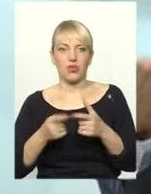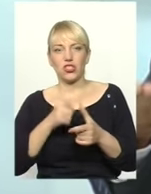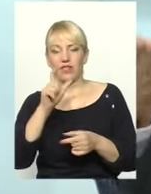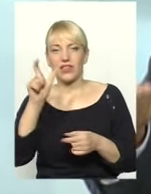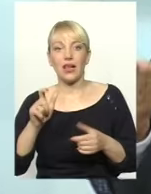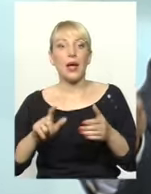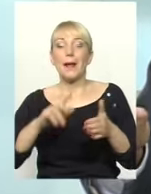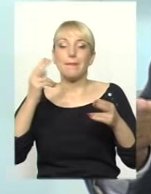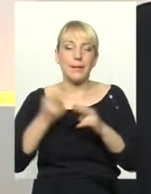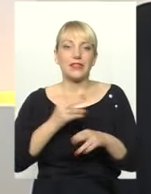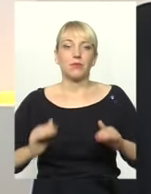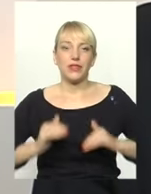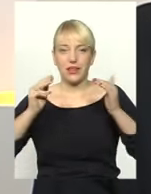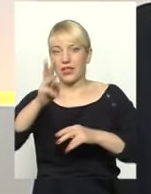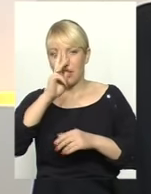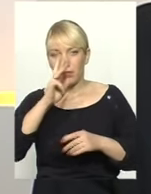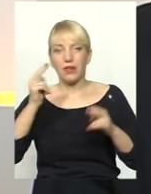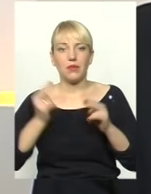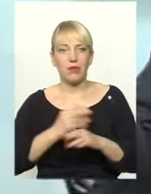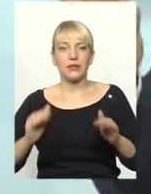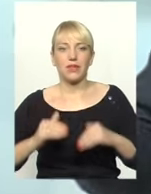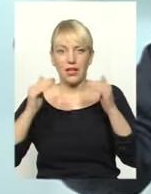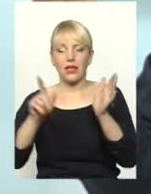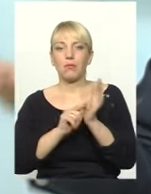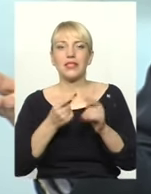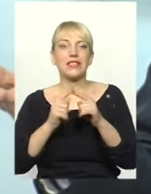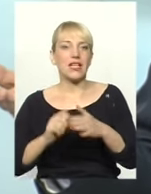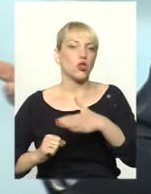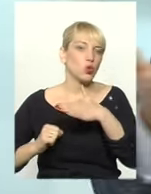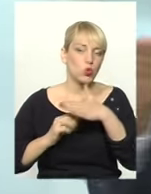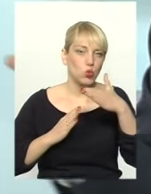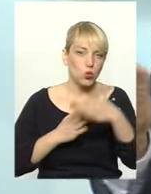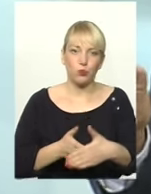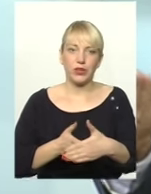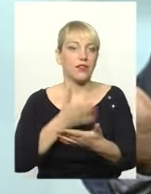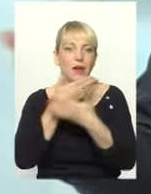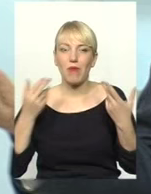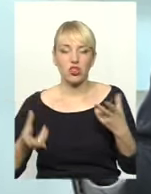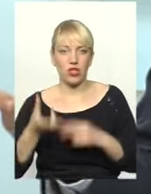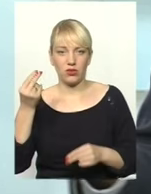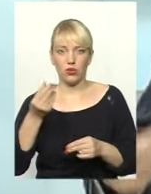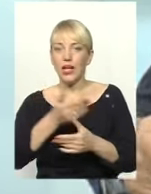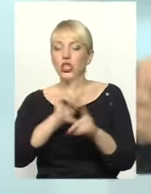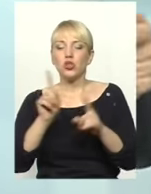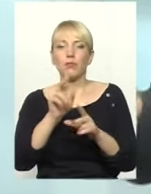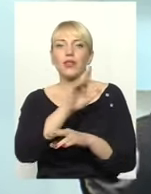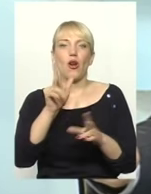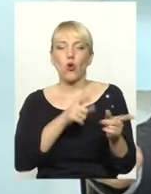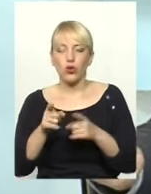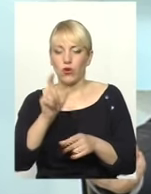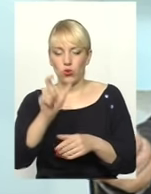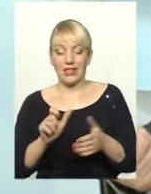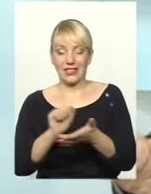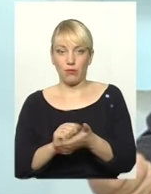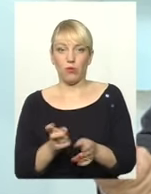підняття рівню зарплатної плати, без підняття пенсій, це втупіковий варіант. Немає шансу. Щоб ми не готовили, людина з дипломом